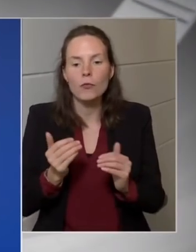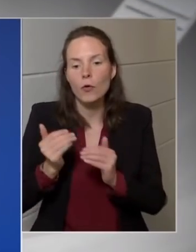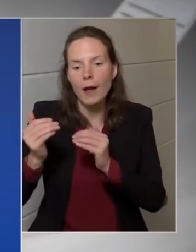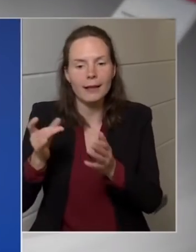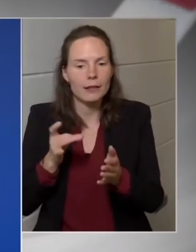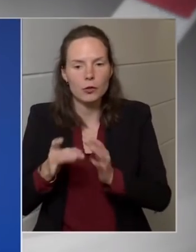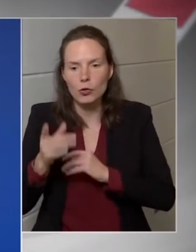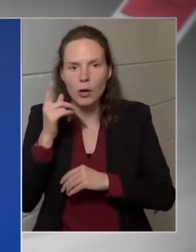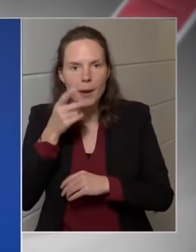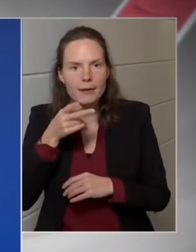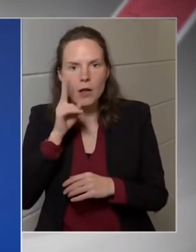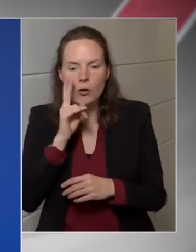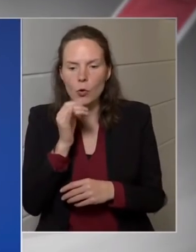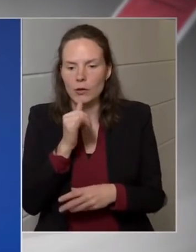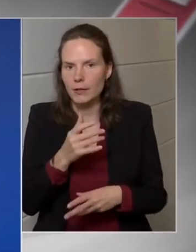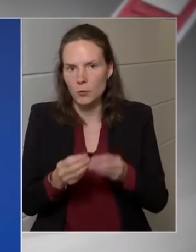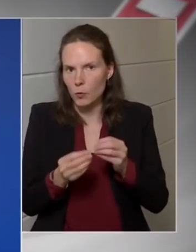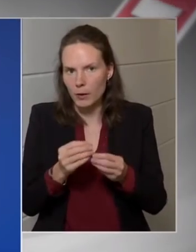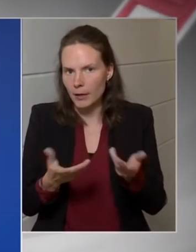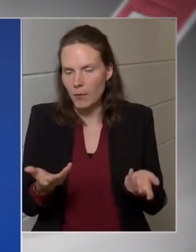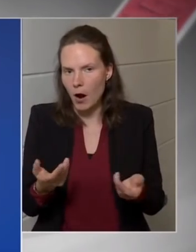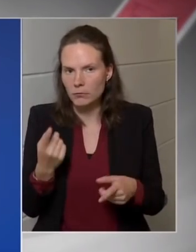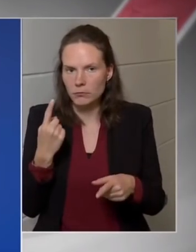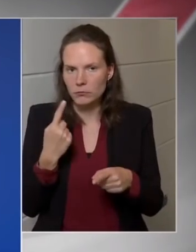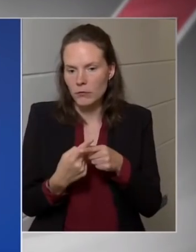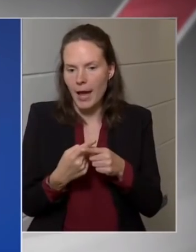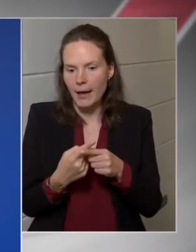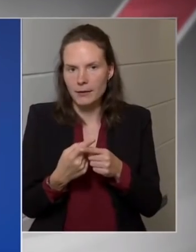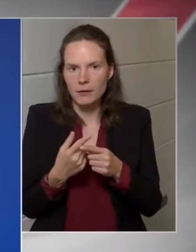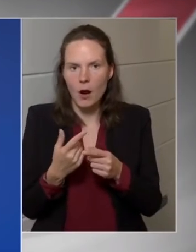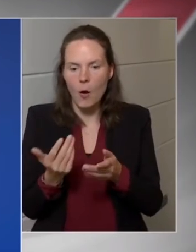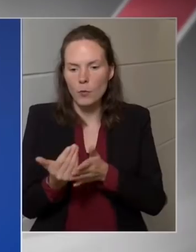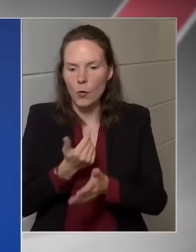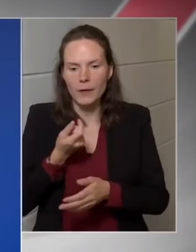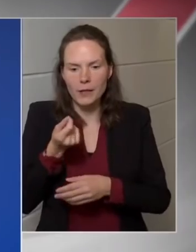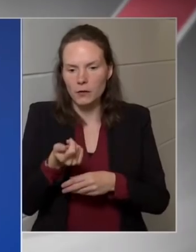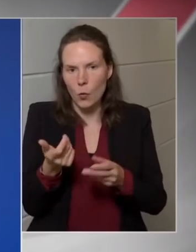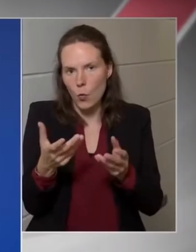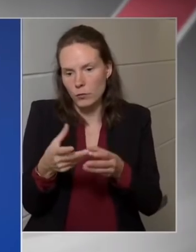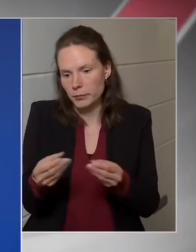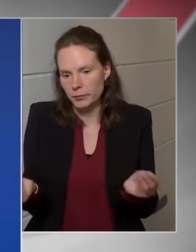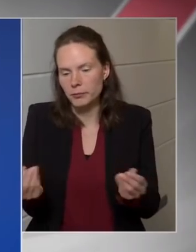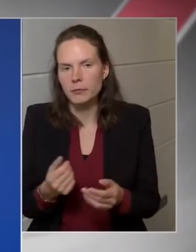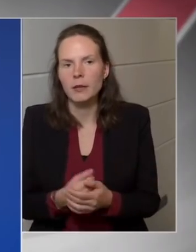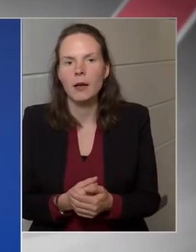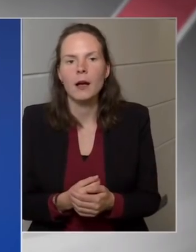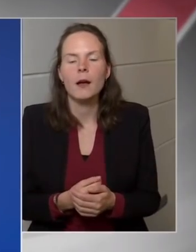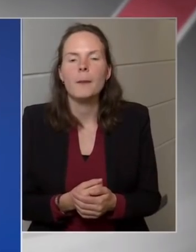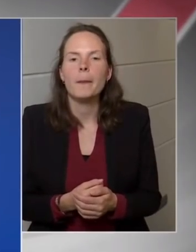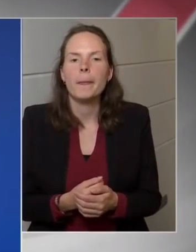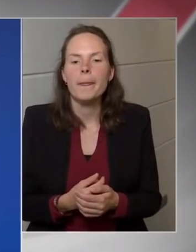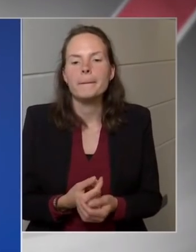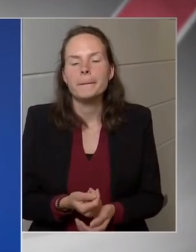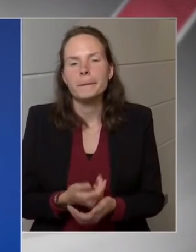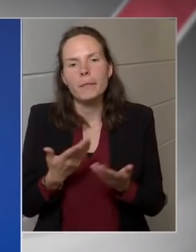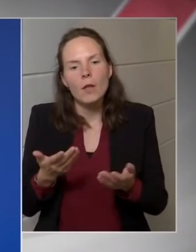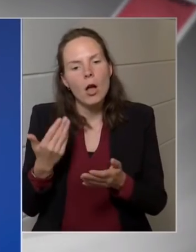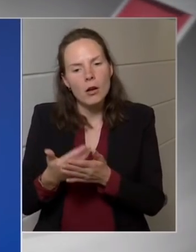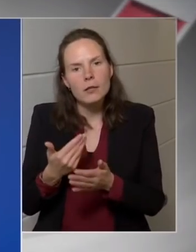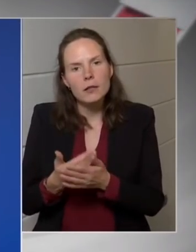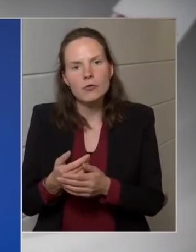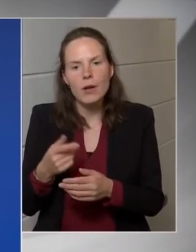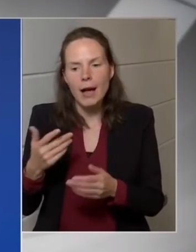ezzel probléma ezekkel az extra profit adó kivezetésére, nincs extra profit egyrésztről, másrésztről pedig a gazdaság újra